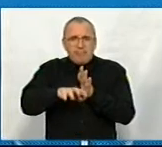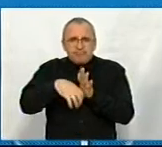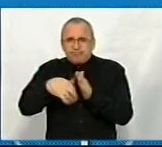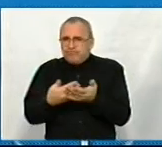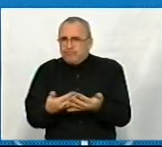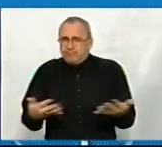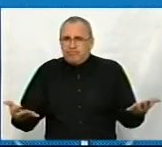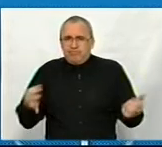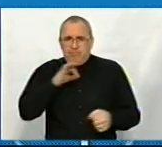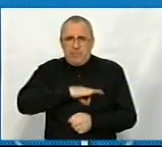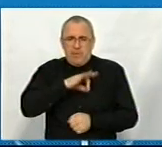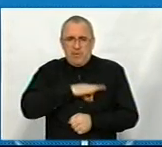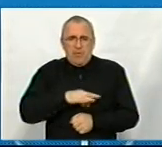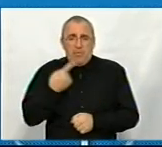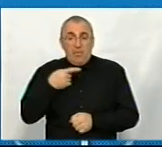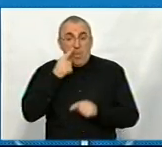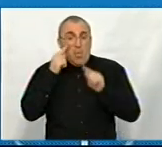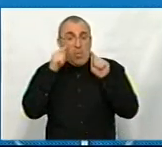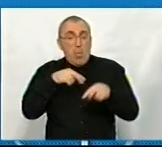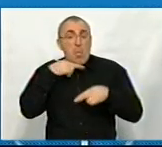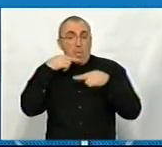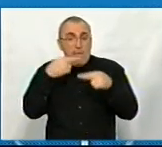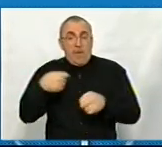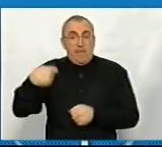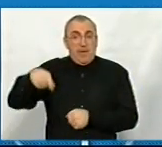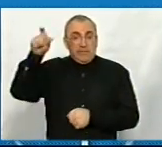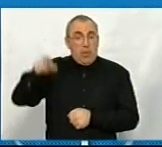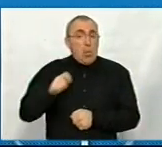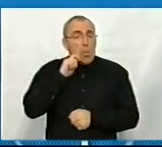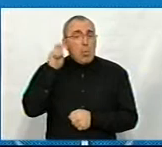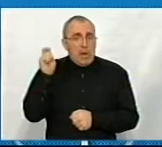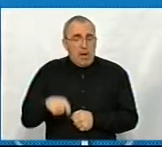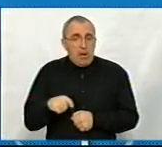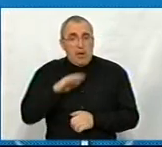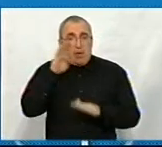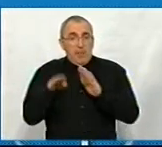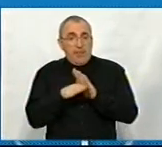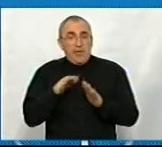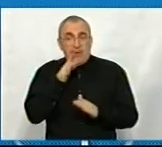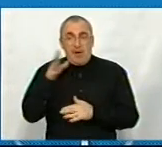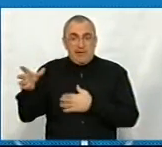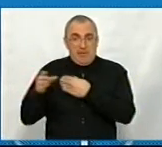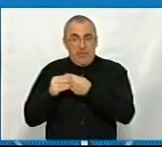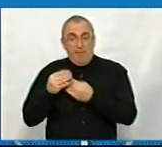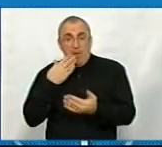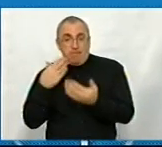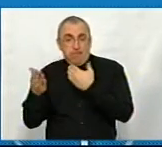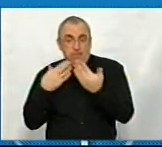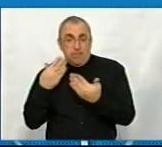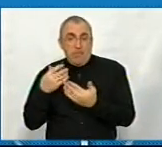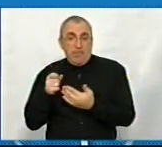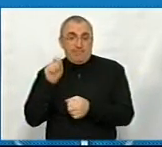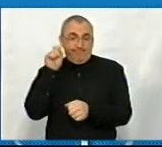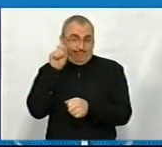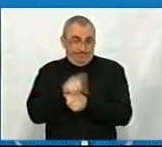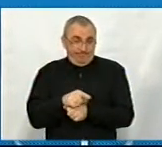на цьому акцентував свою увагу і президент України під час нашої співбесіди. І поставив мені